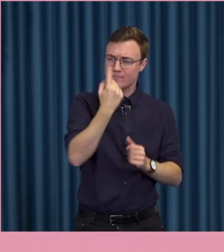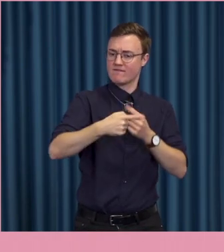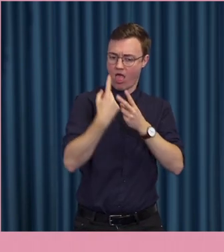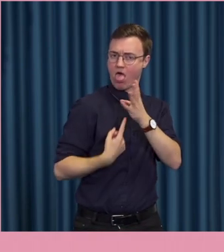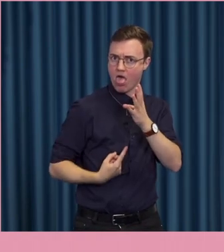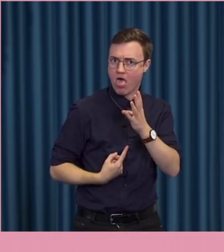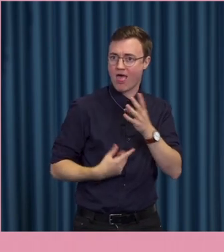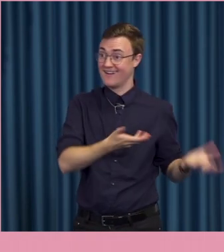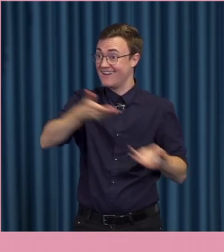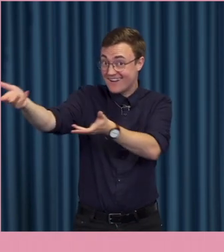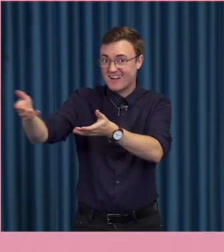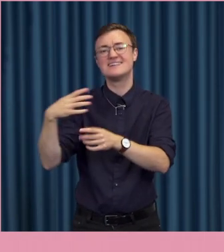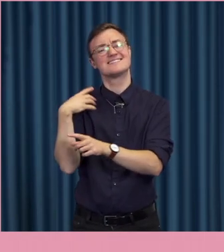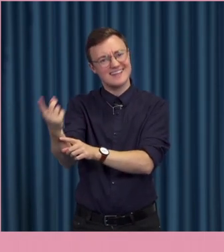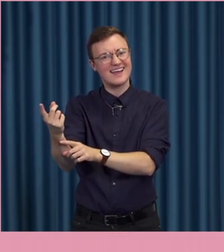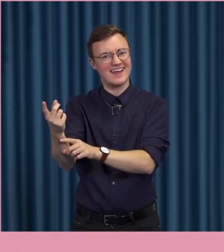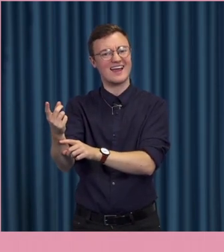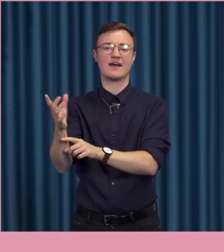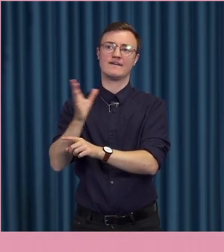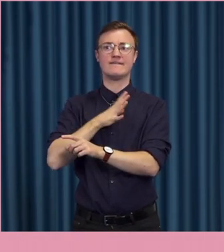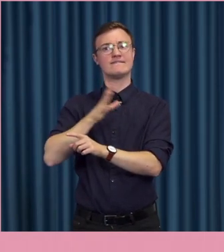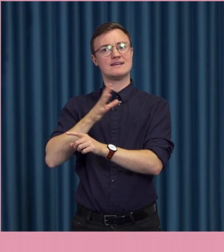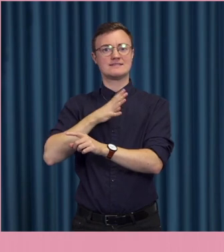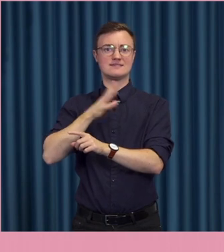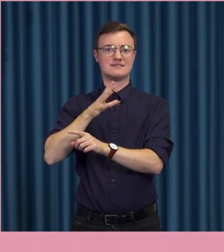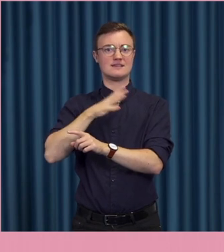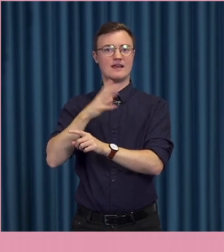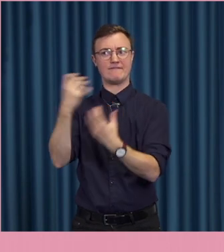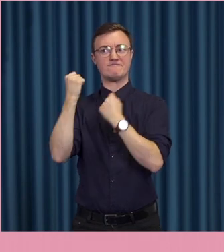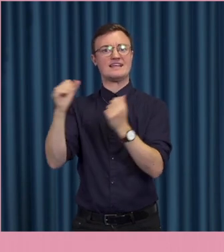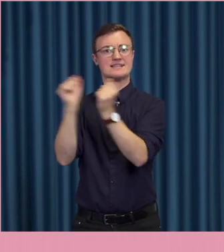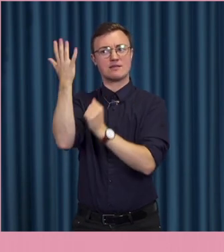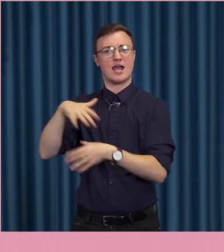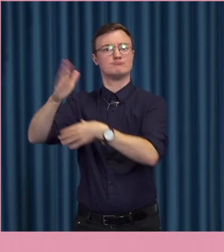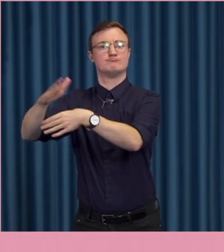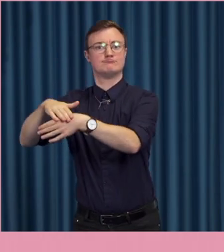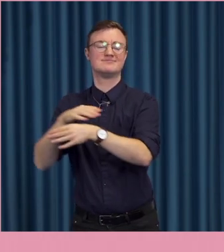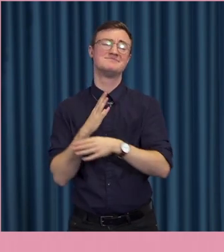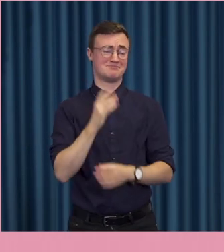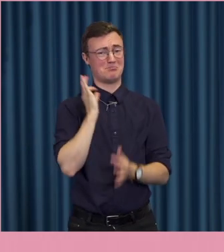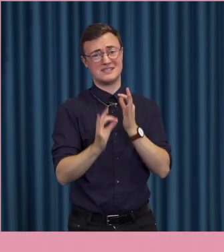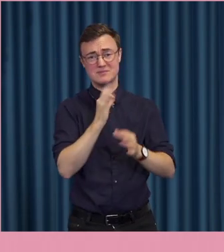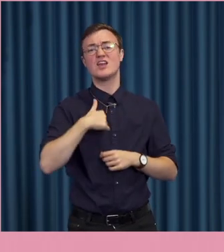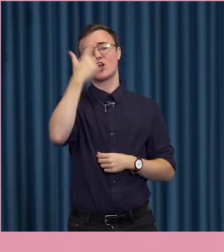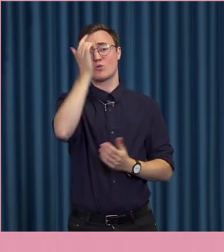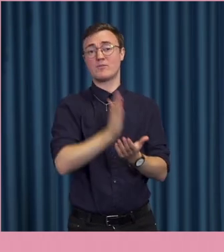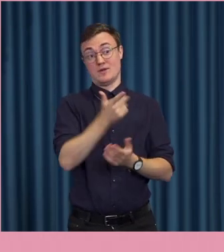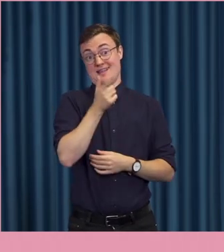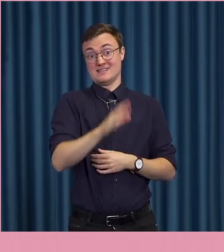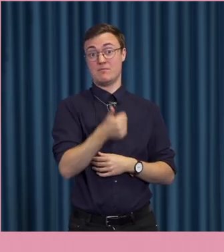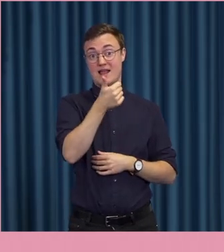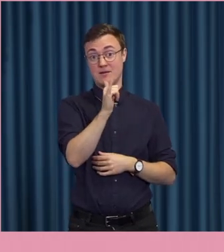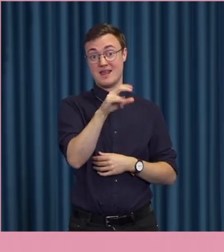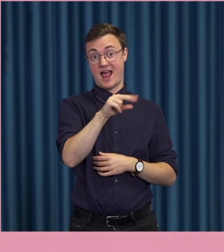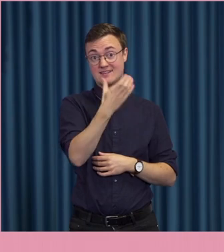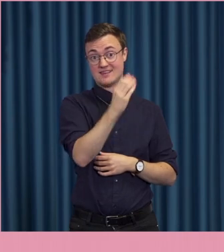Så jag tänker också att det kan finnas ett signalvärde. vad tror du? Ja det tror jag nog kanske. Jag tror ju verkligen att det gör nytta när personer som Bianca Ingrosso berättar om